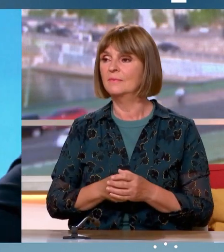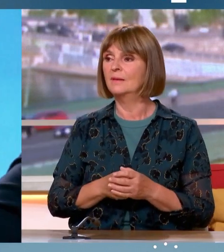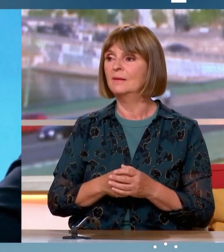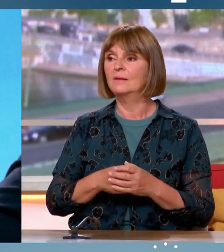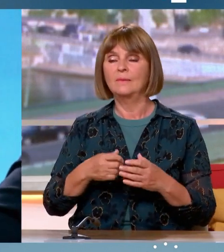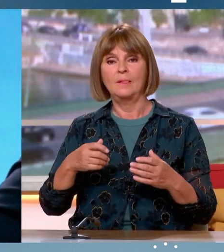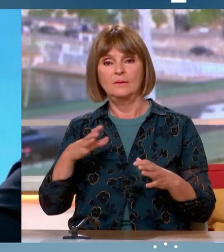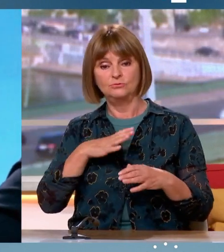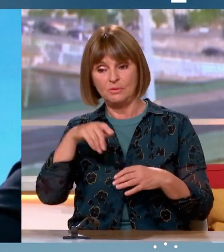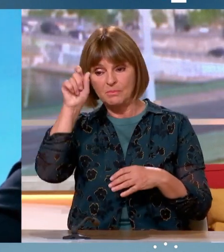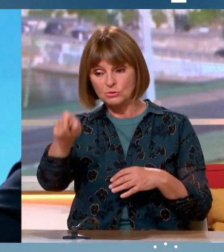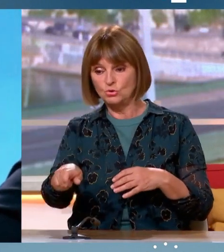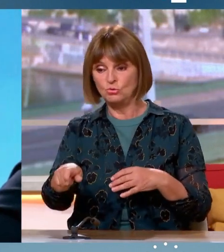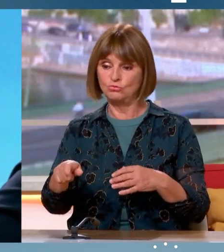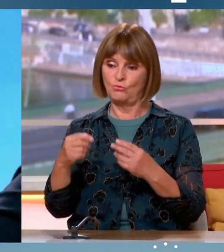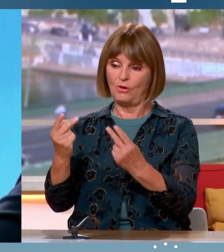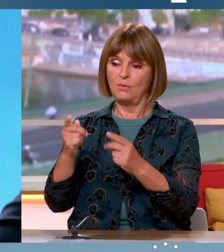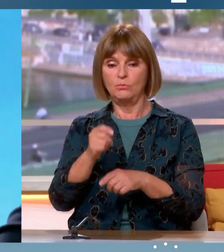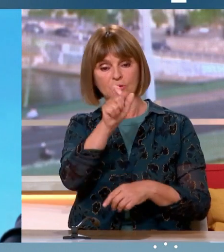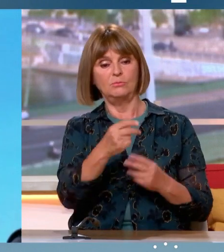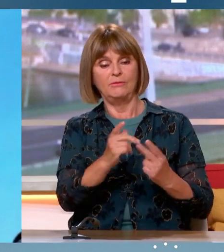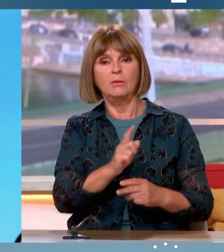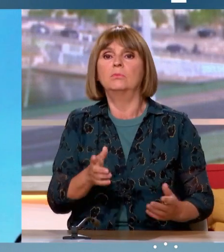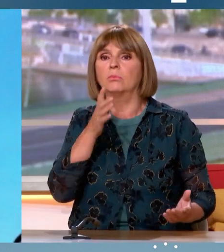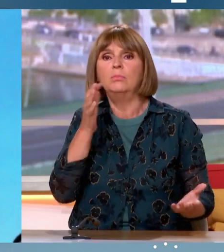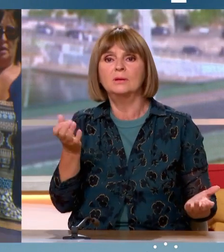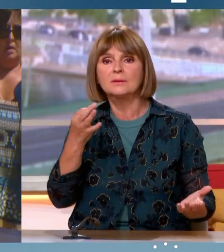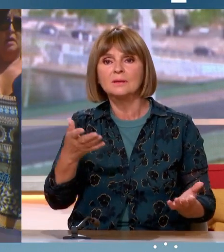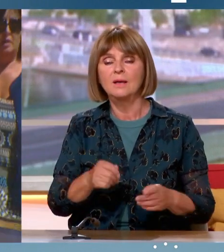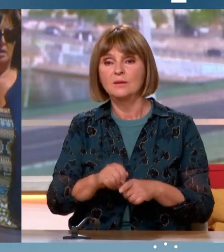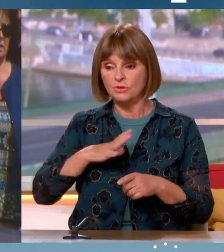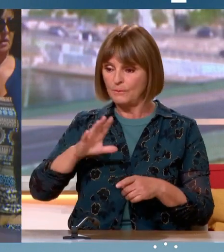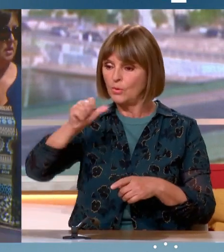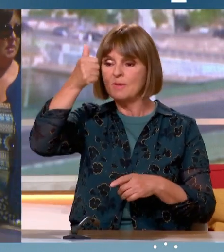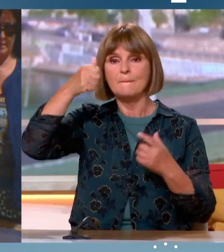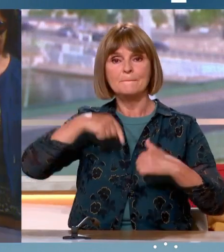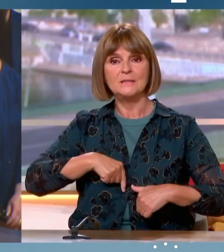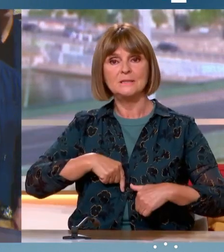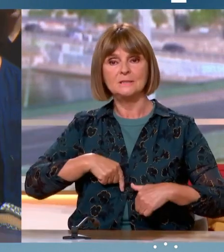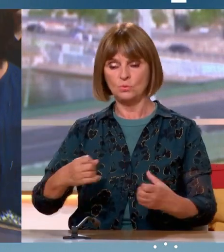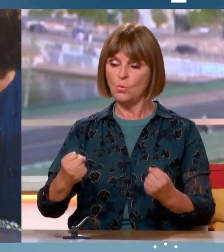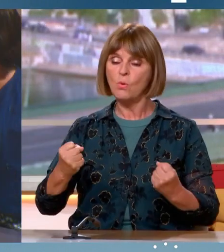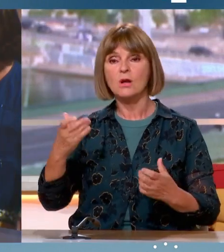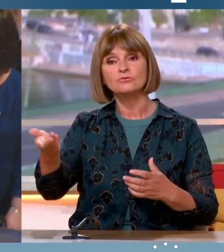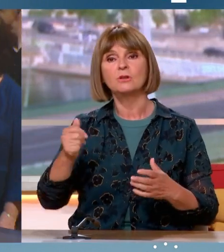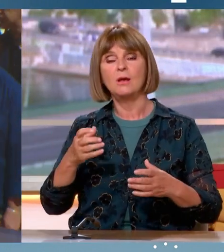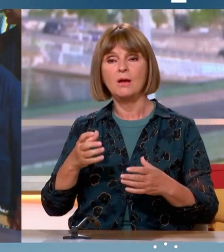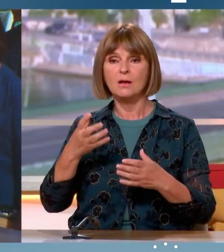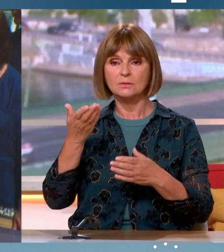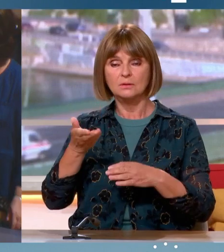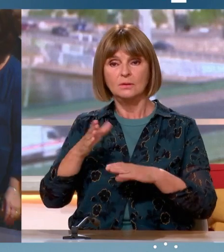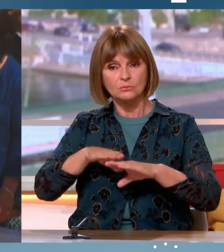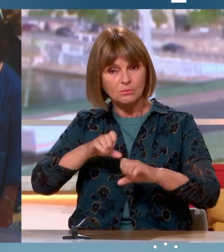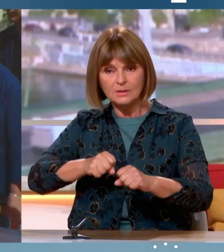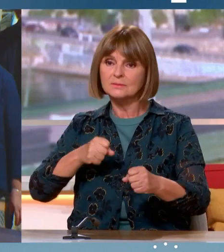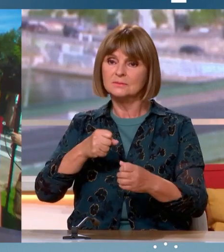digne ou indigne ? Qu'est-ce que ça veut dire ? On a une Première Ministre qui fait force de courage en étant sur le terrain pour gagner à elle-même